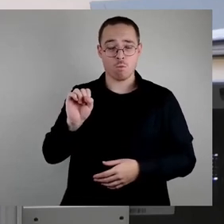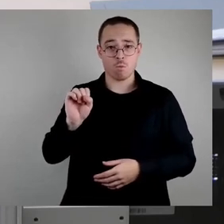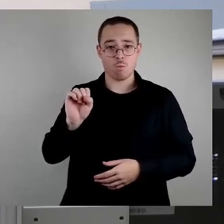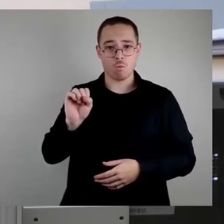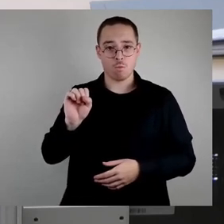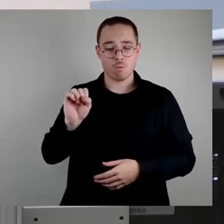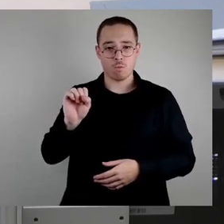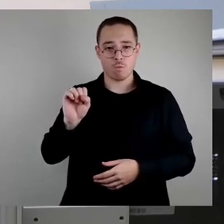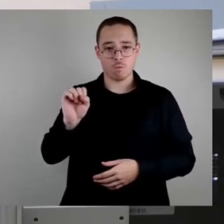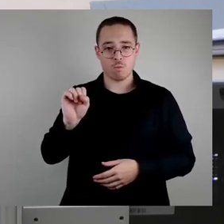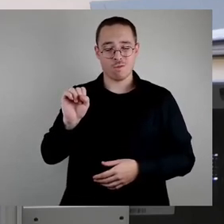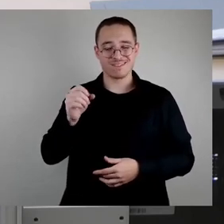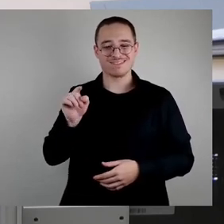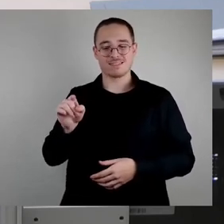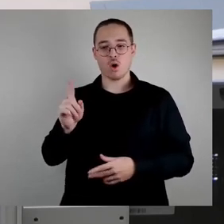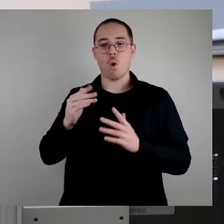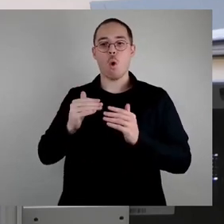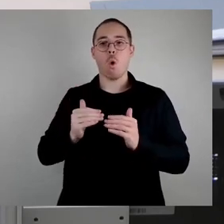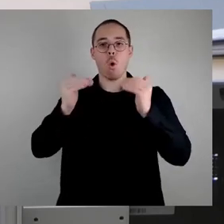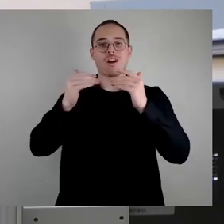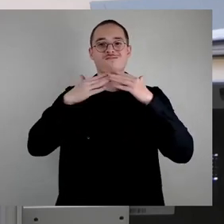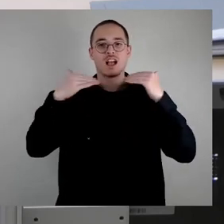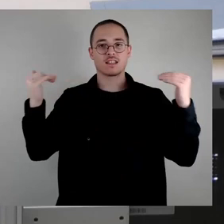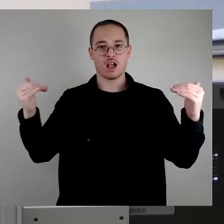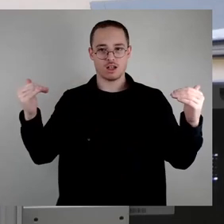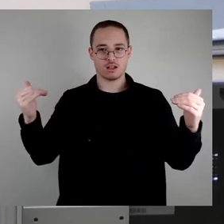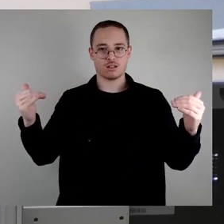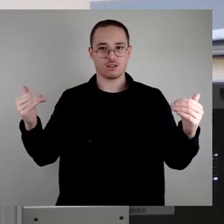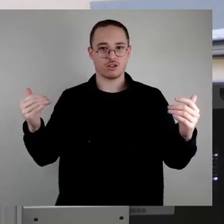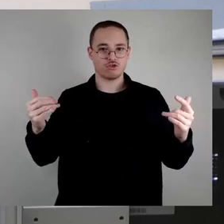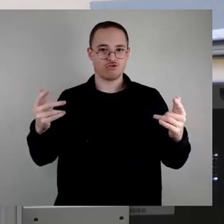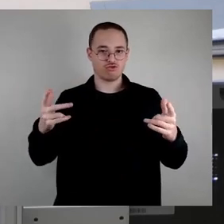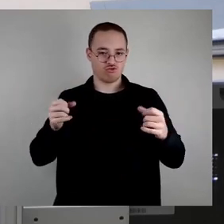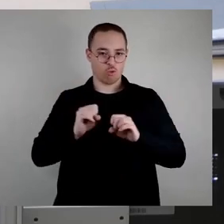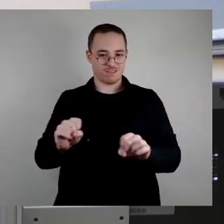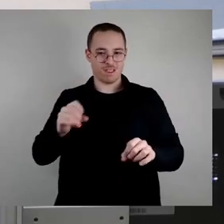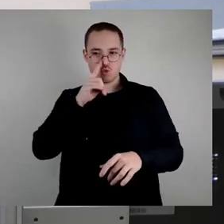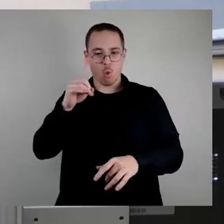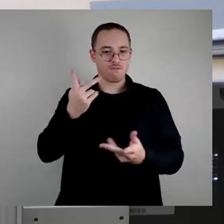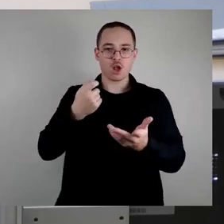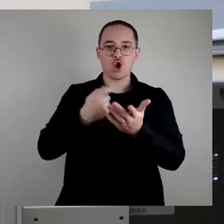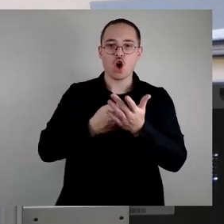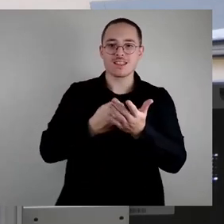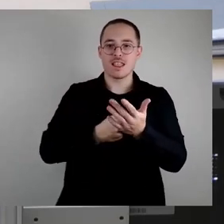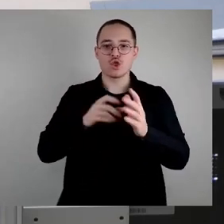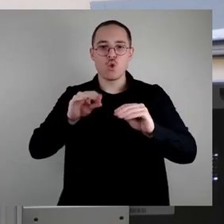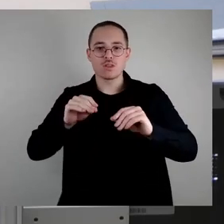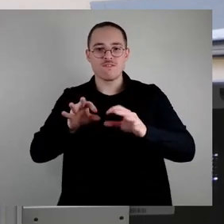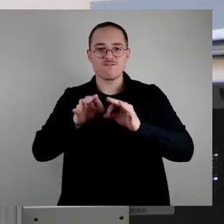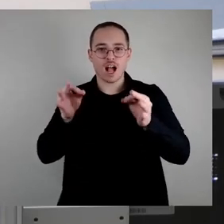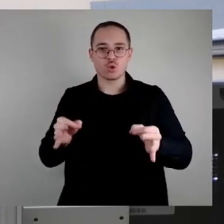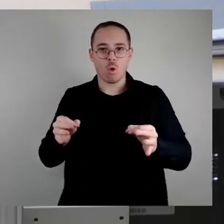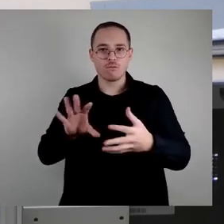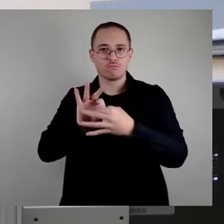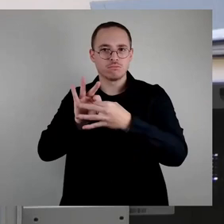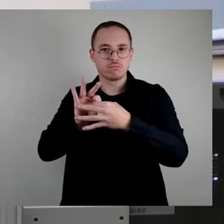den Hochwasserschutz nicht nur auf einen Kosten-Nutzen-Faktor ausrichten kann, sondern man muss es natürlich